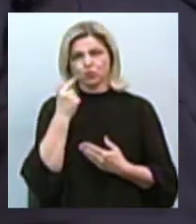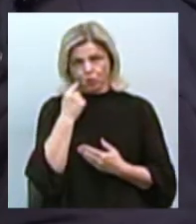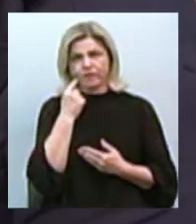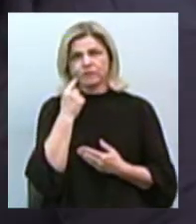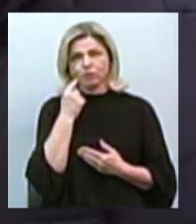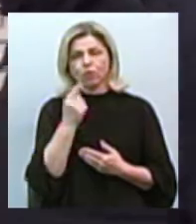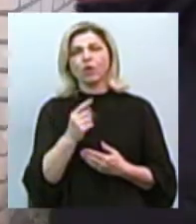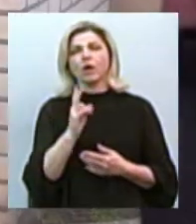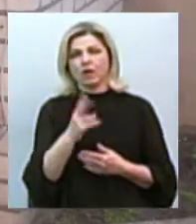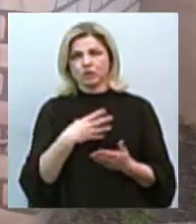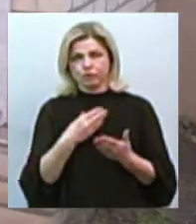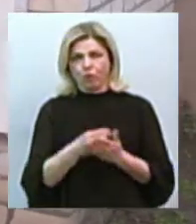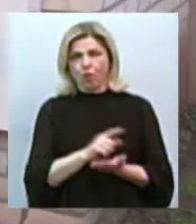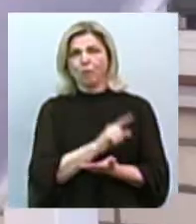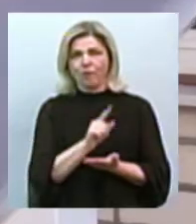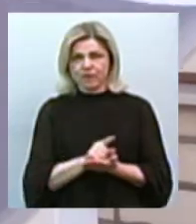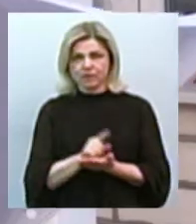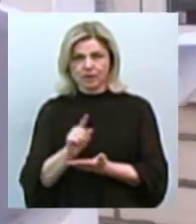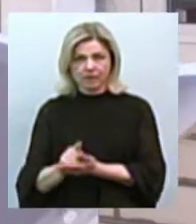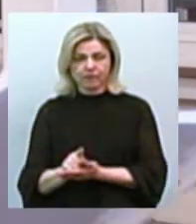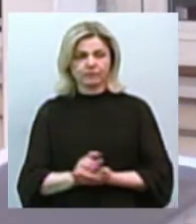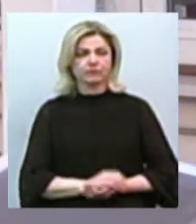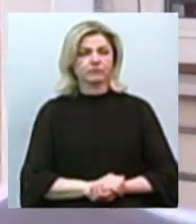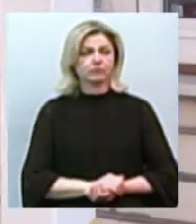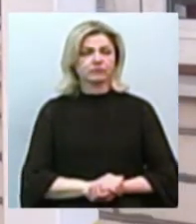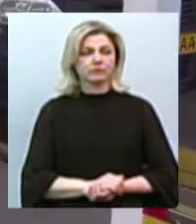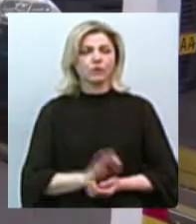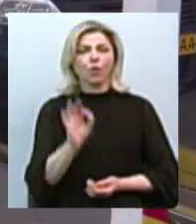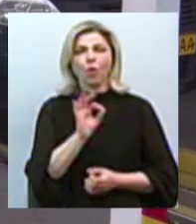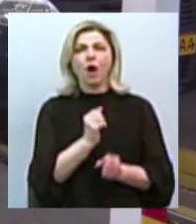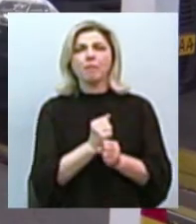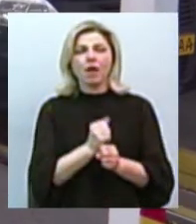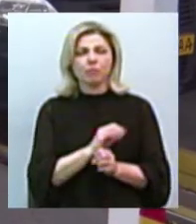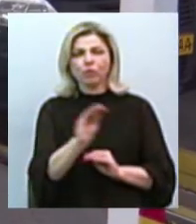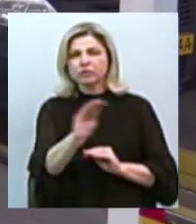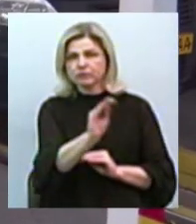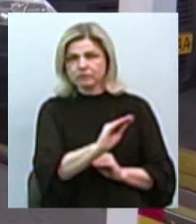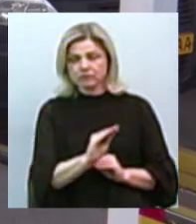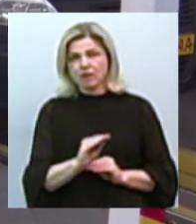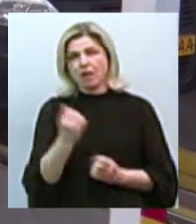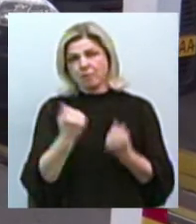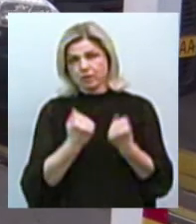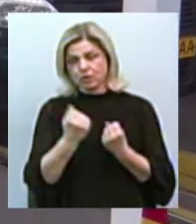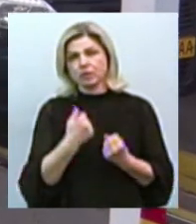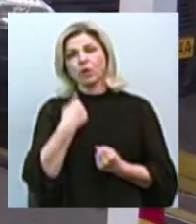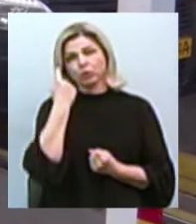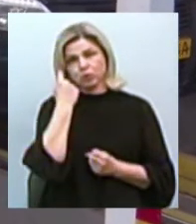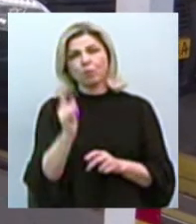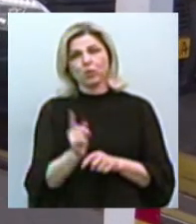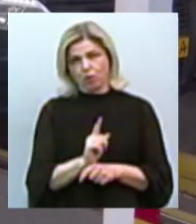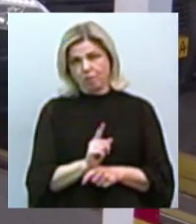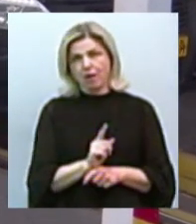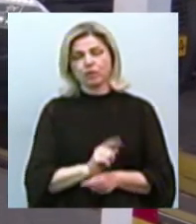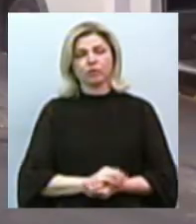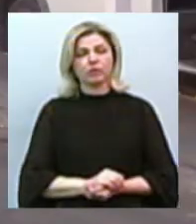своїх обов'язків щодо обробки транспортних засобів. Ну, я думаю, що це було нормально і